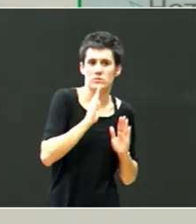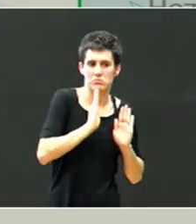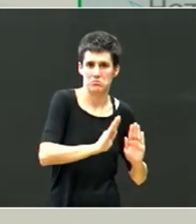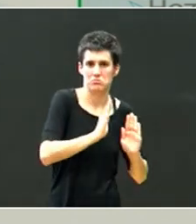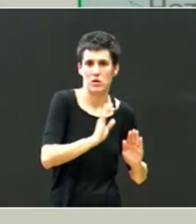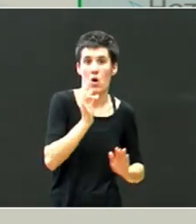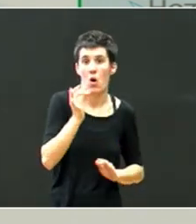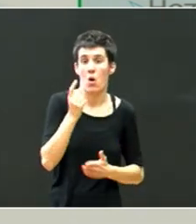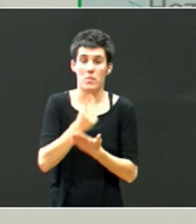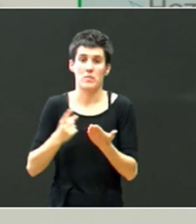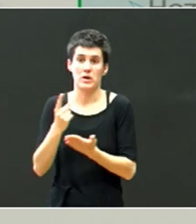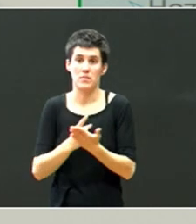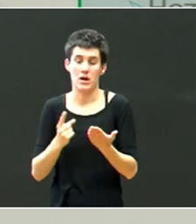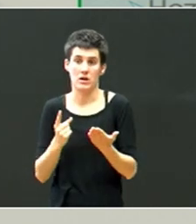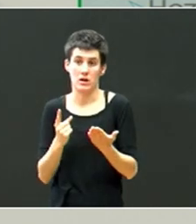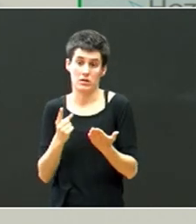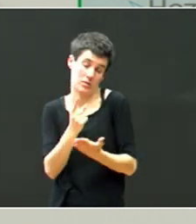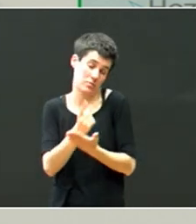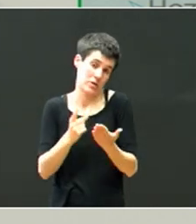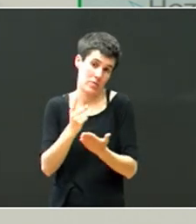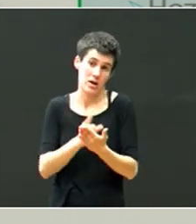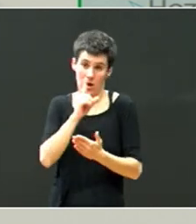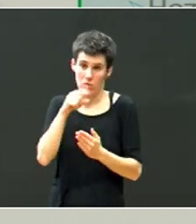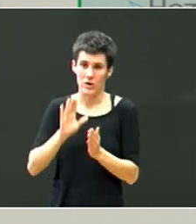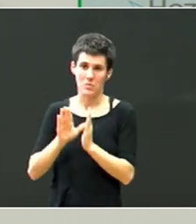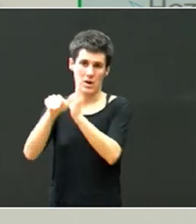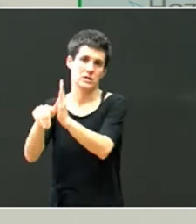eskuntzan, urte bat beranduagoa, baztea lehen eskuntza,